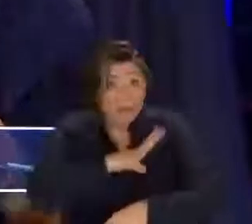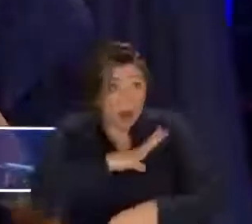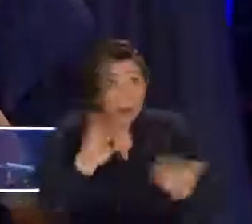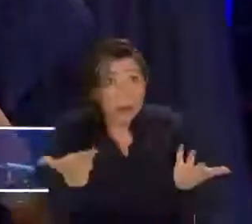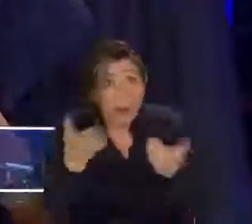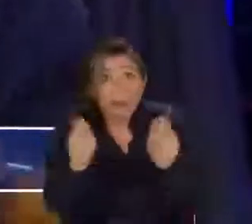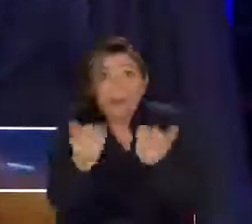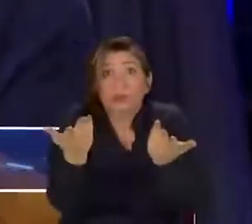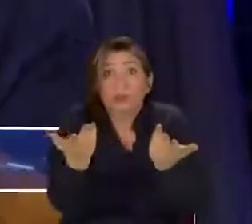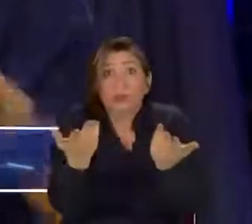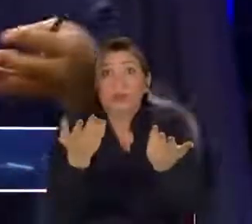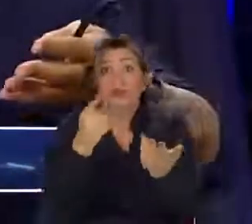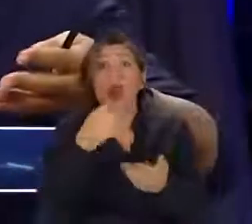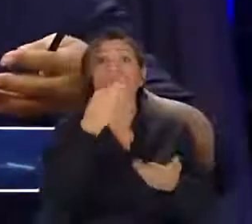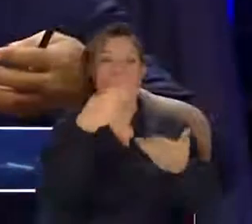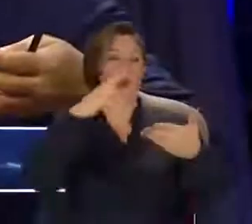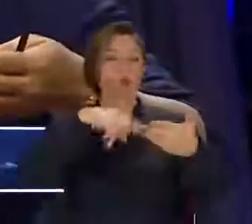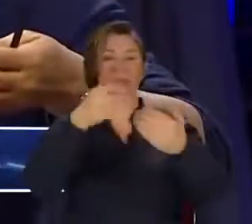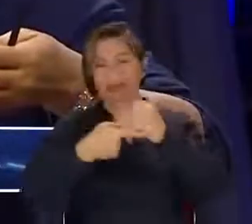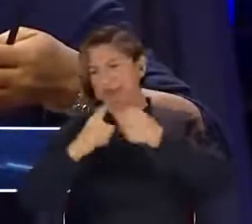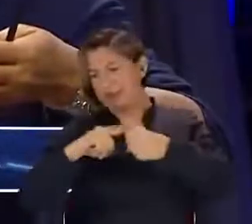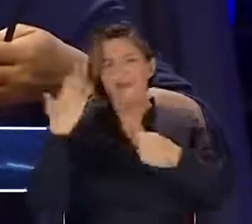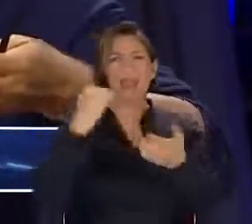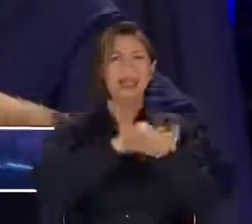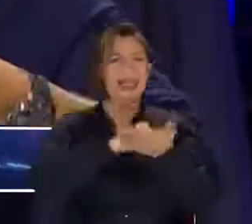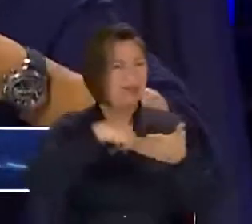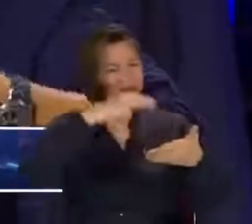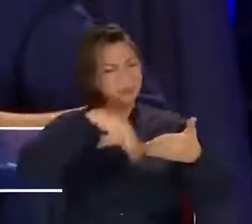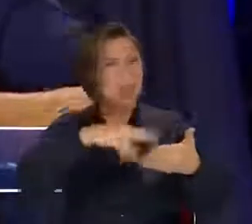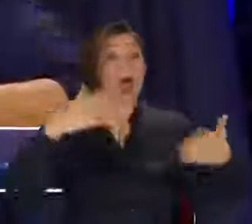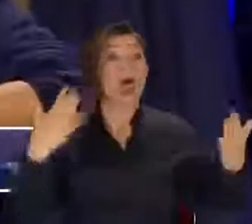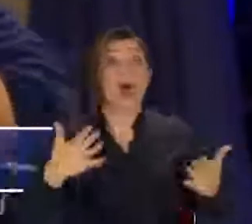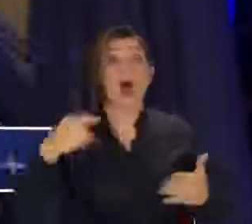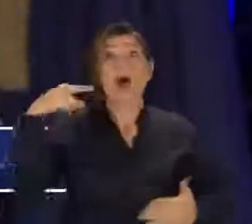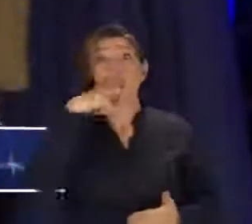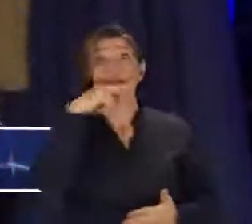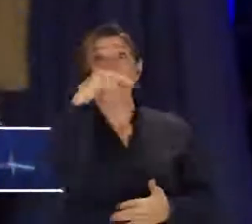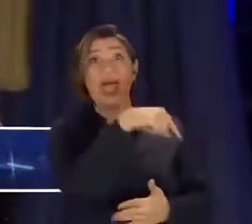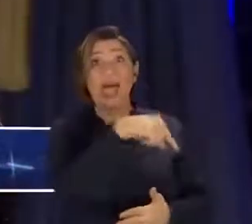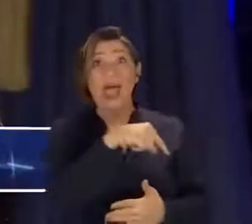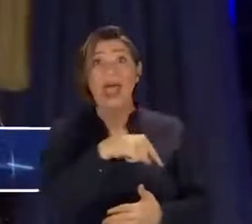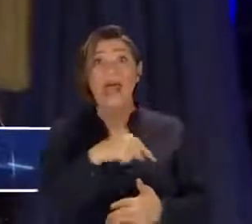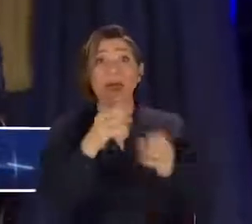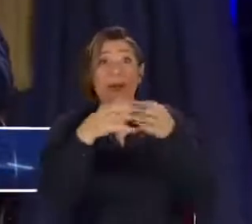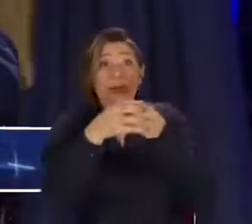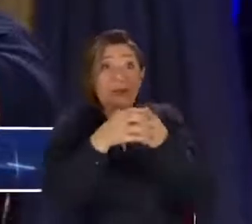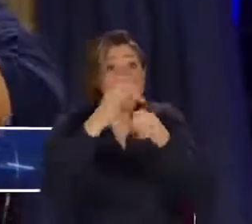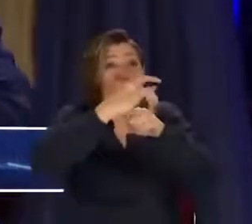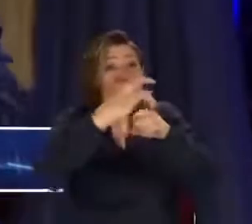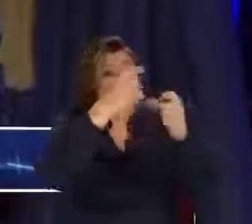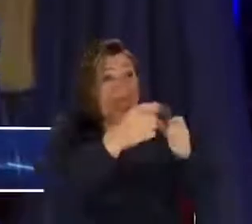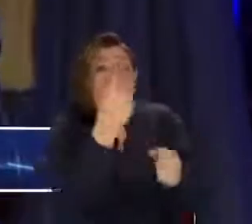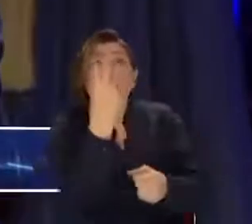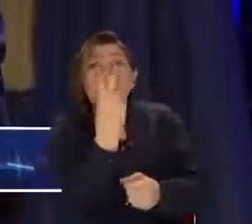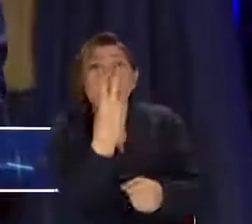Ne yapıyorsunuz? Şöyle haberler okuyorum. Geçen hafta gazetelerde çıkıyor. Efendim Afrika'nın bilmem ne küçücük ülkesinde